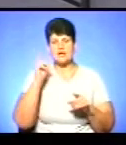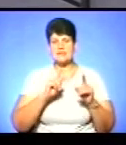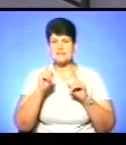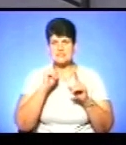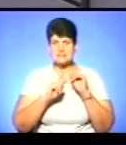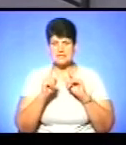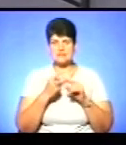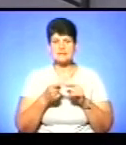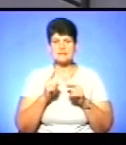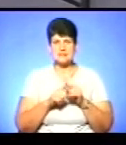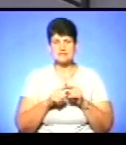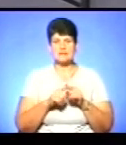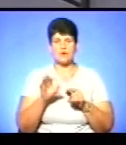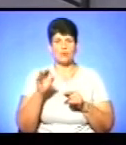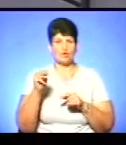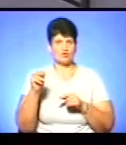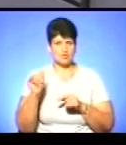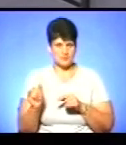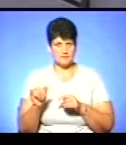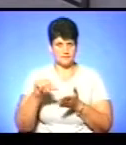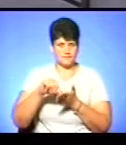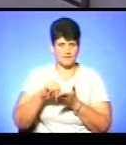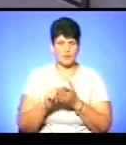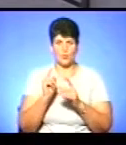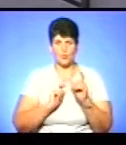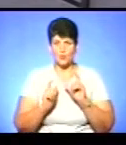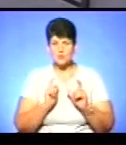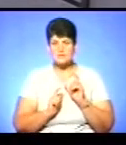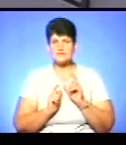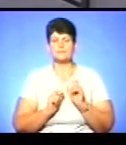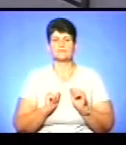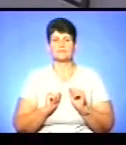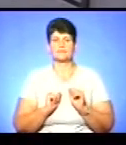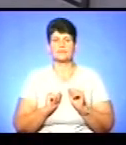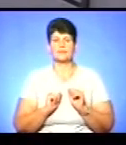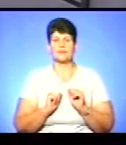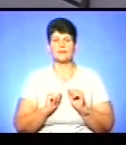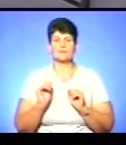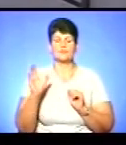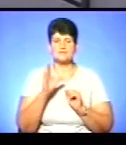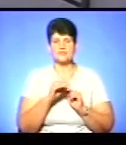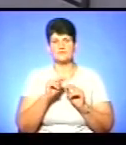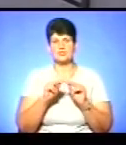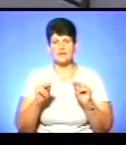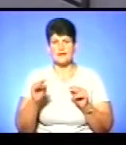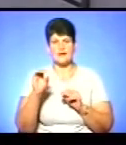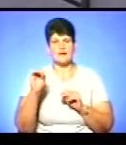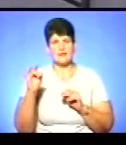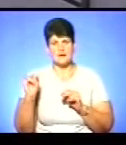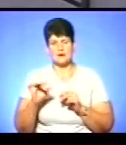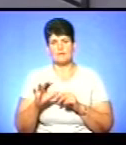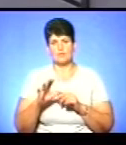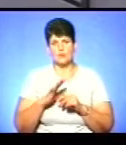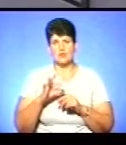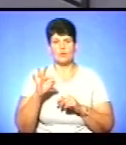очні курси. Проте, на платформі, онлайн-платформі ЕТЕРА, усі вчителі пройшли онлайн